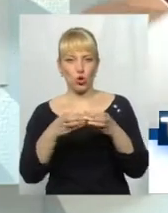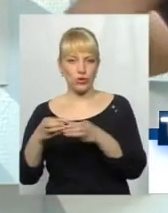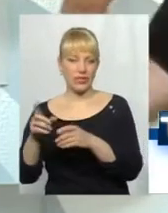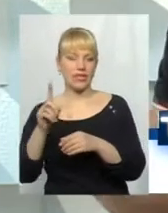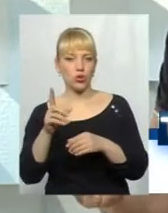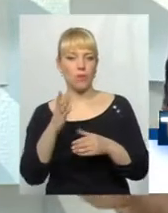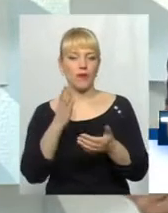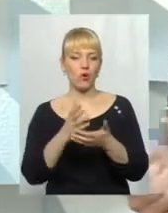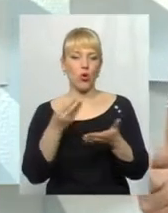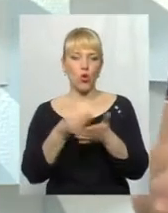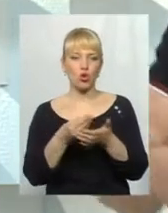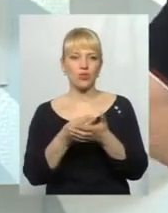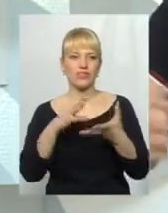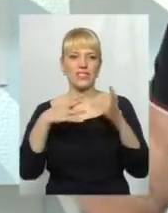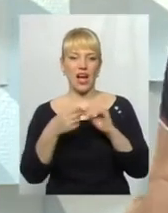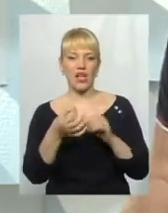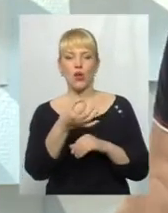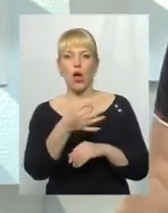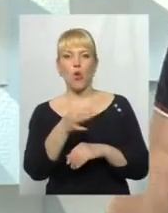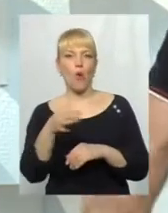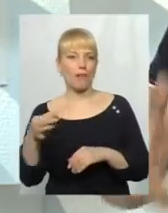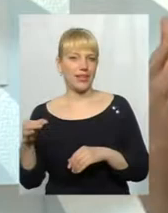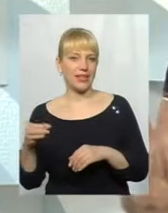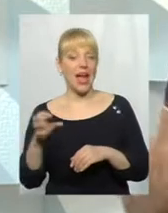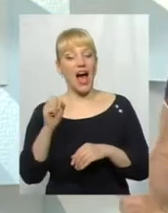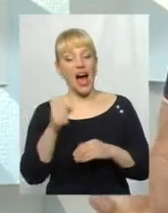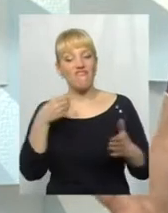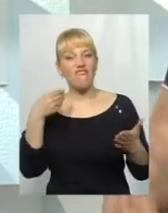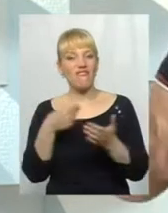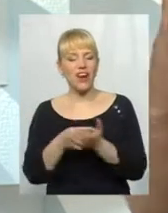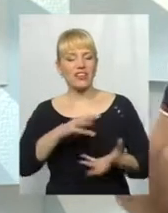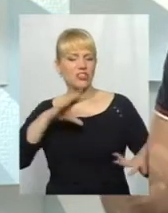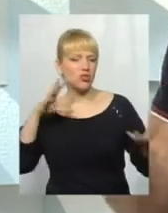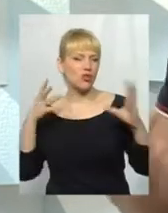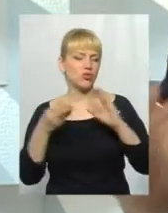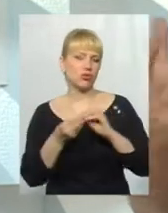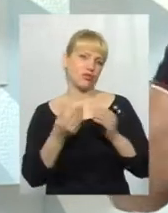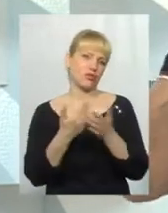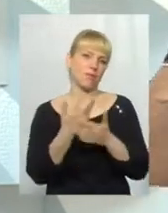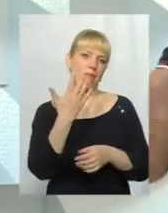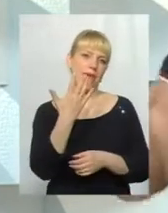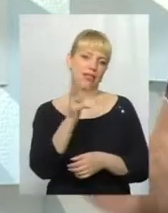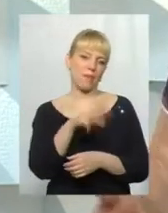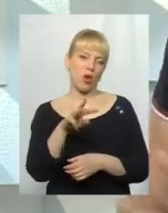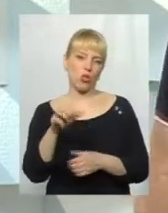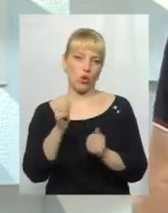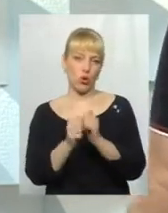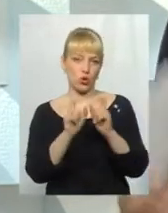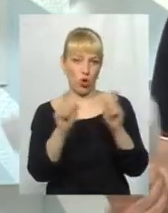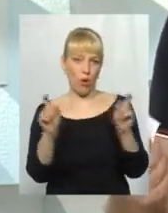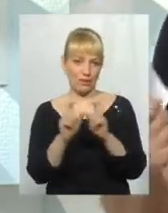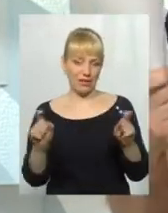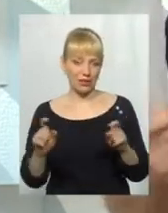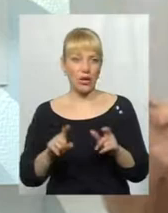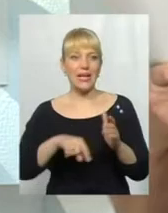коштують загальному копійки, бо воно проамортизовано, а вартість цього всього мінімум 5 мільйонів кожного об'єкту. Ціна